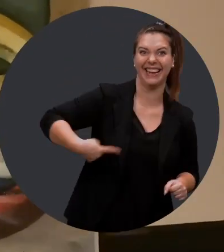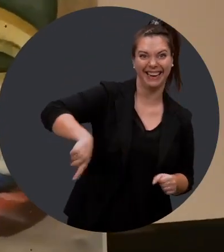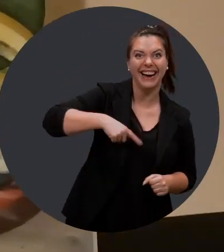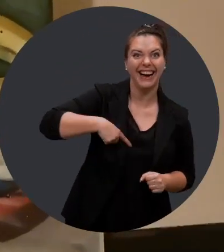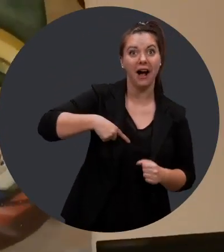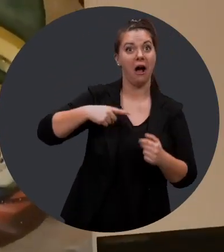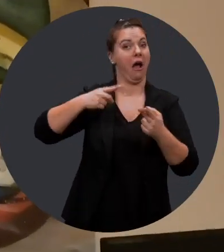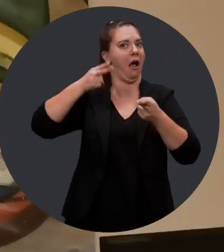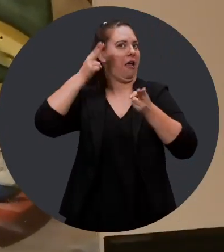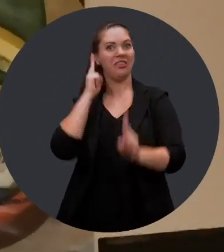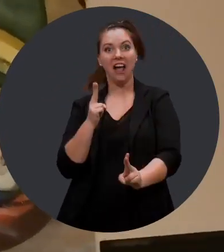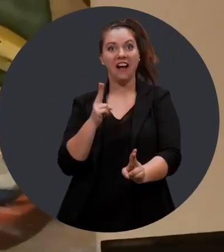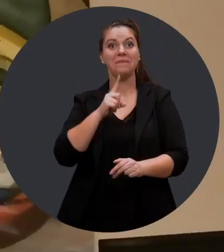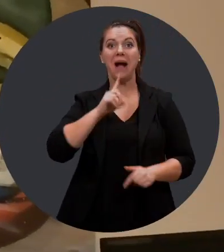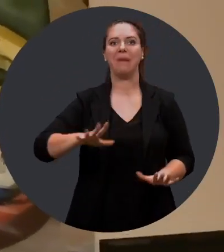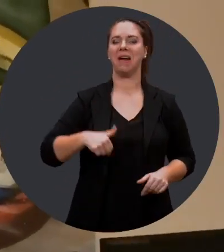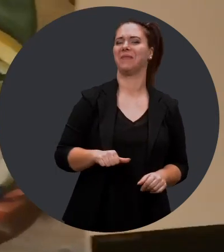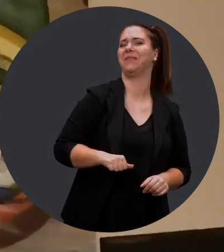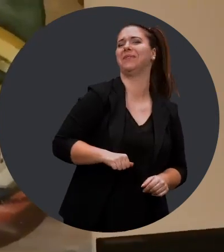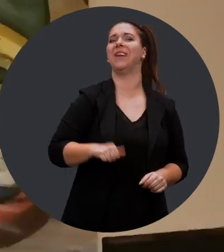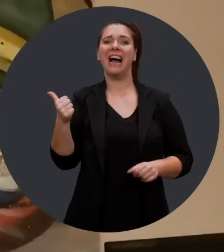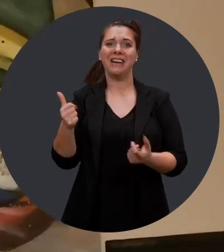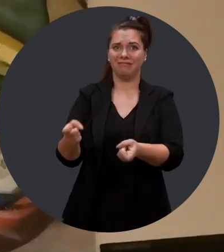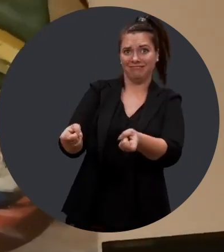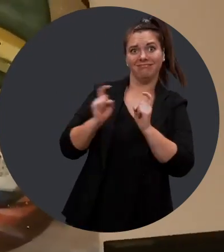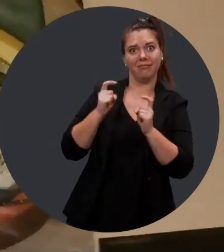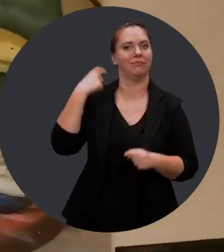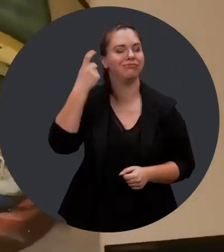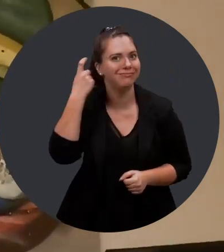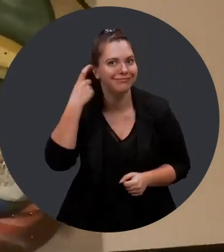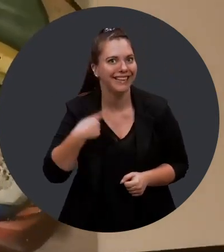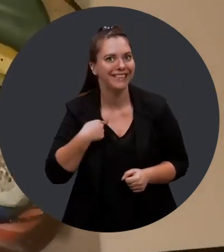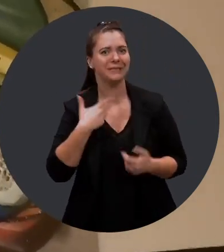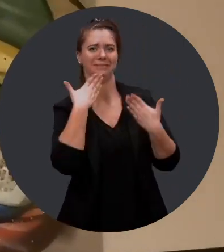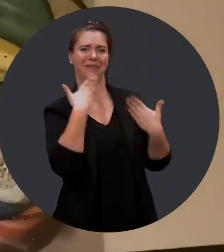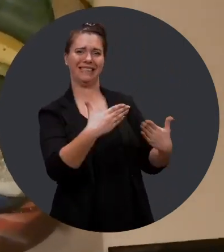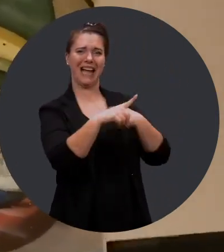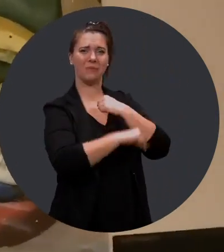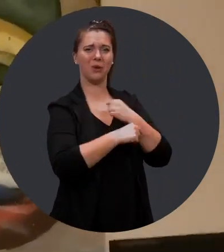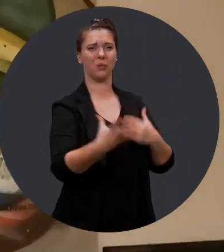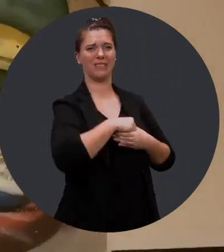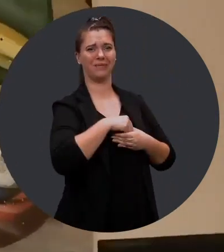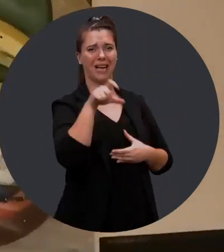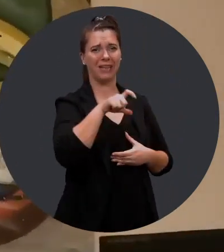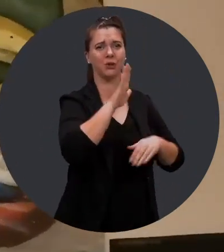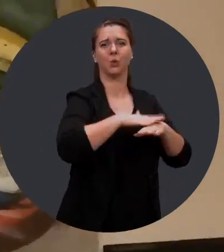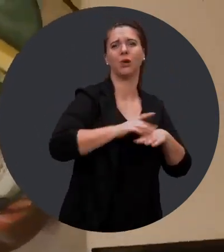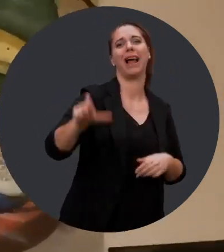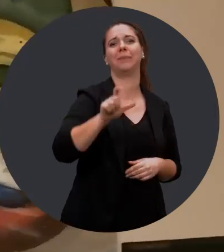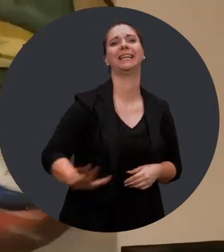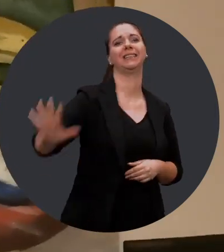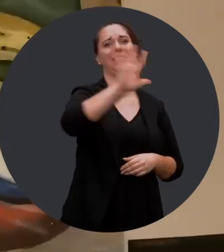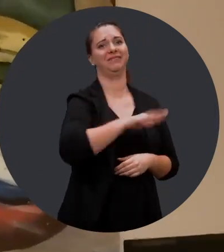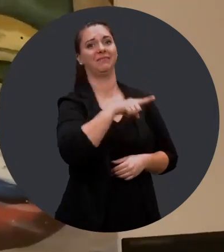on a gagné. Tout un honneur. Vraiment, la fierté que ça nous apporte, ça ne peut pas. Merci aux employés d'Auticonsulte au